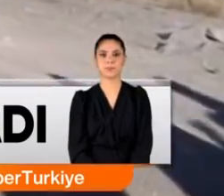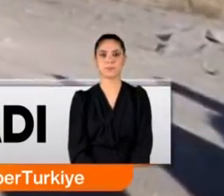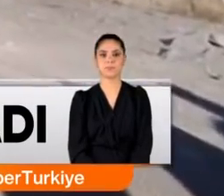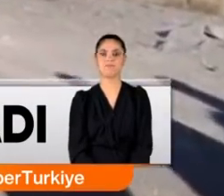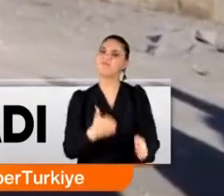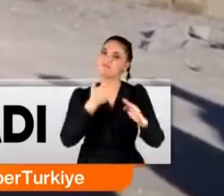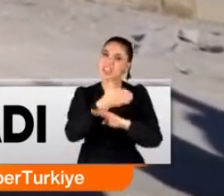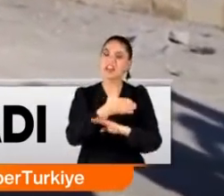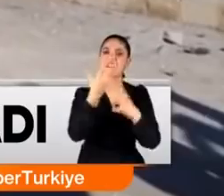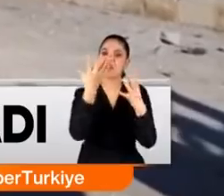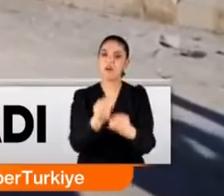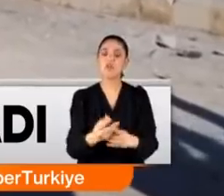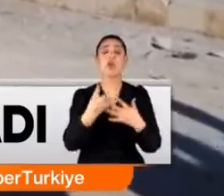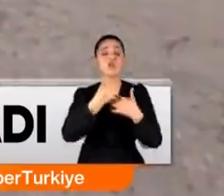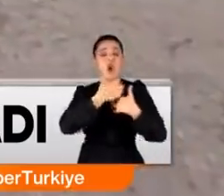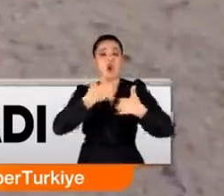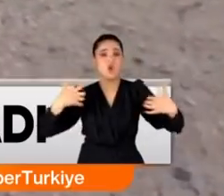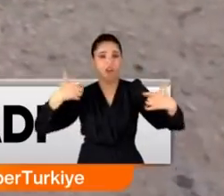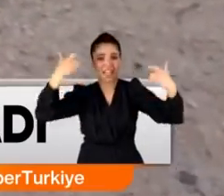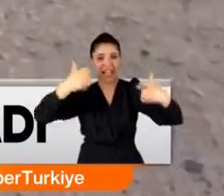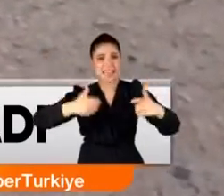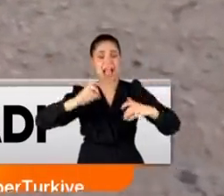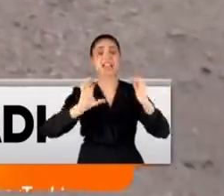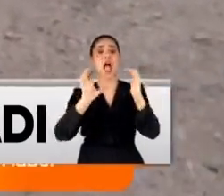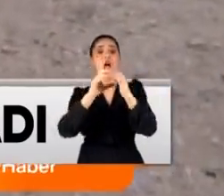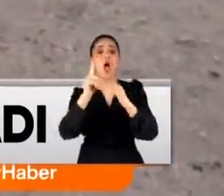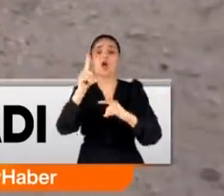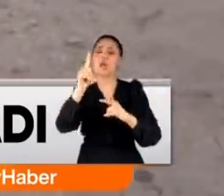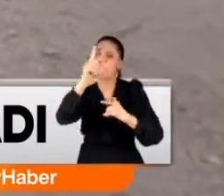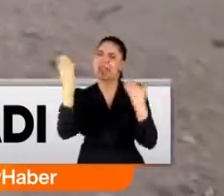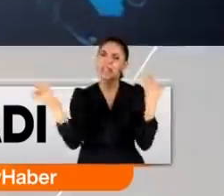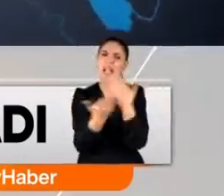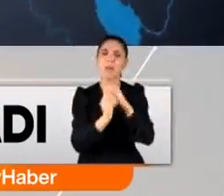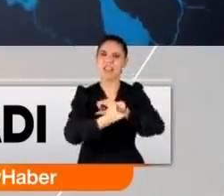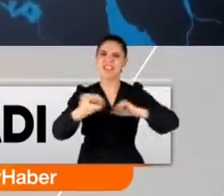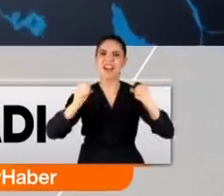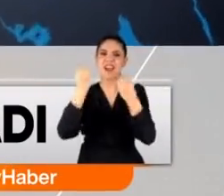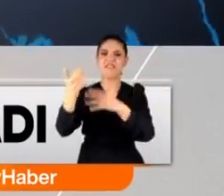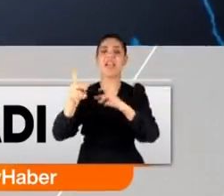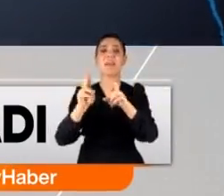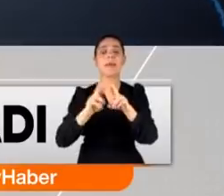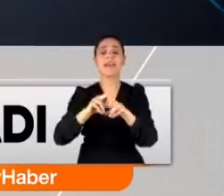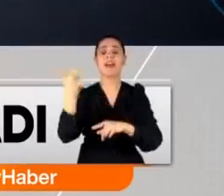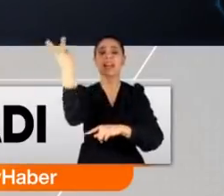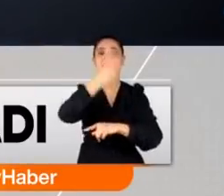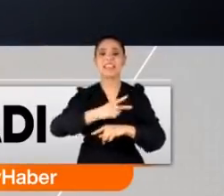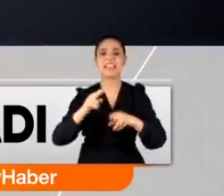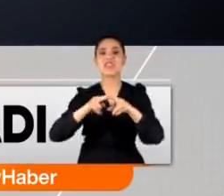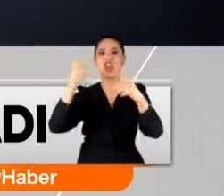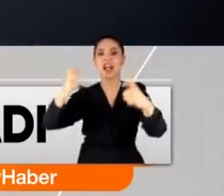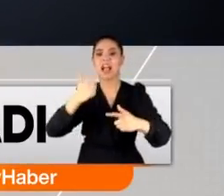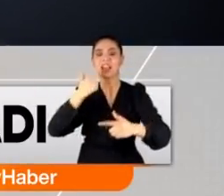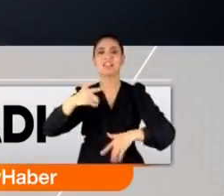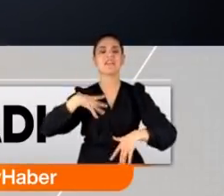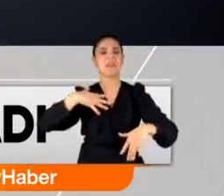Girildi. Hem de en güvendikleri yerde örgüte bir darbe daha indirildi. PKK'nın ikinci kandil adını taktığı ve